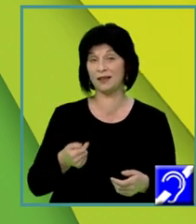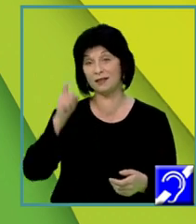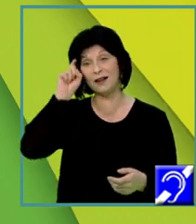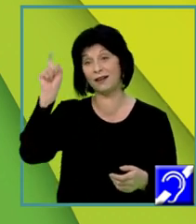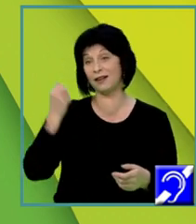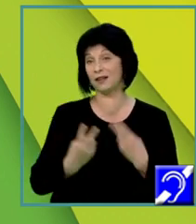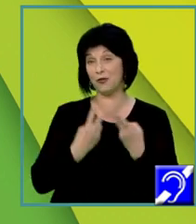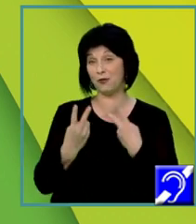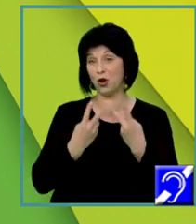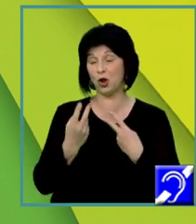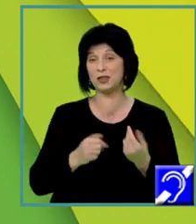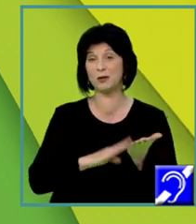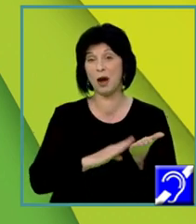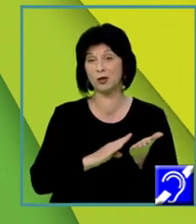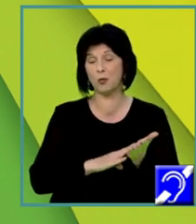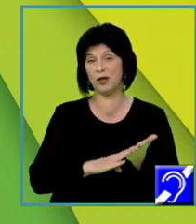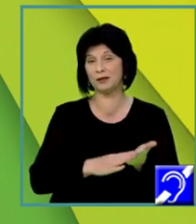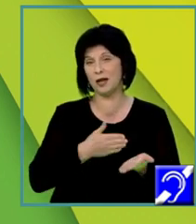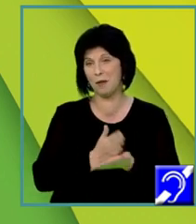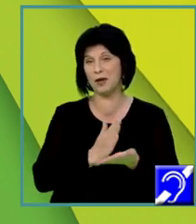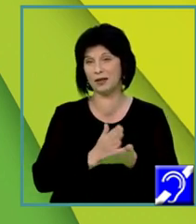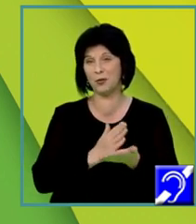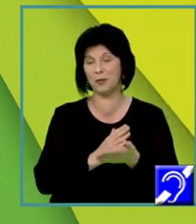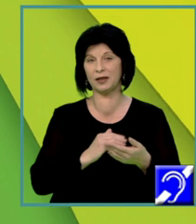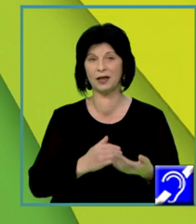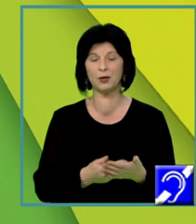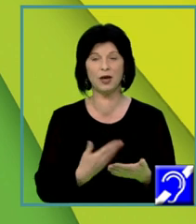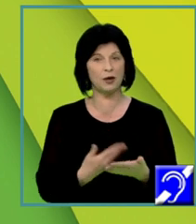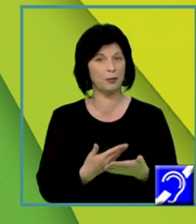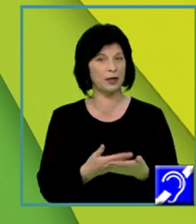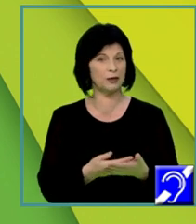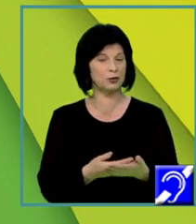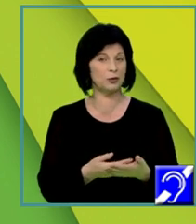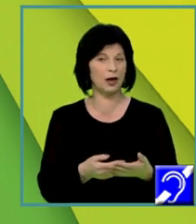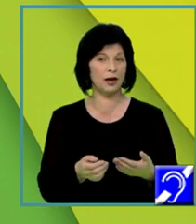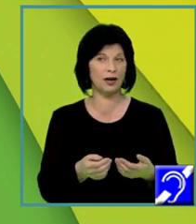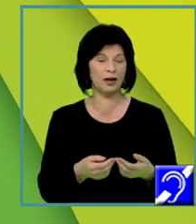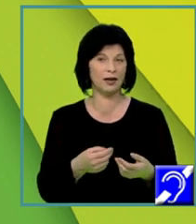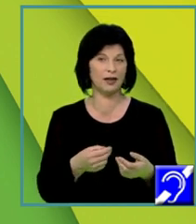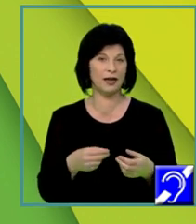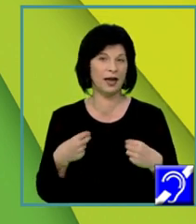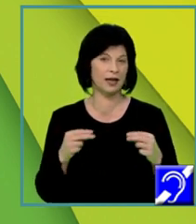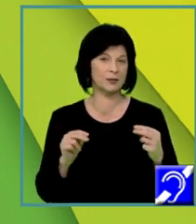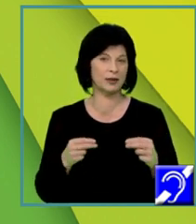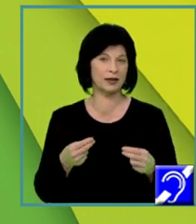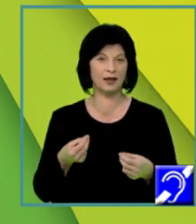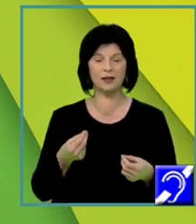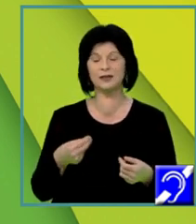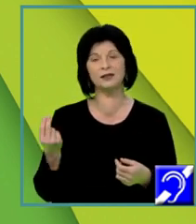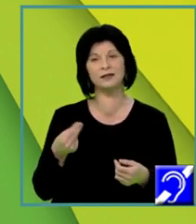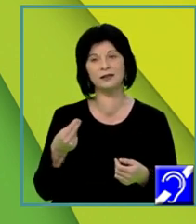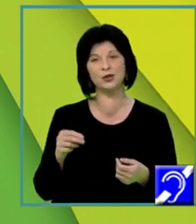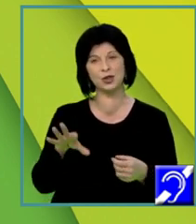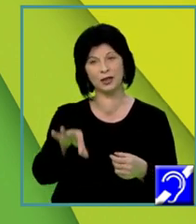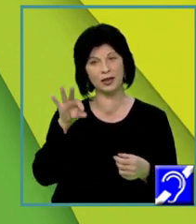De fiecare dată încercăm să ne argumentăm opțiunile, alegerile, răspunsurile și să-i convingem pe cei din jur că punctul